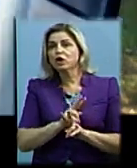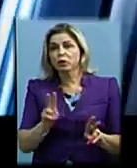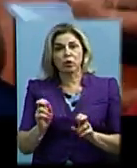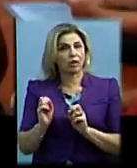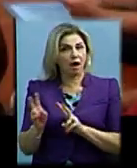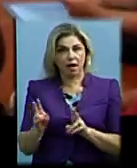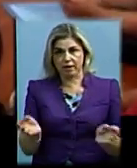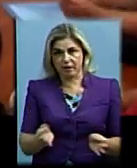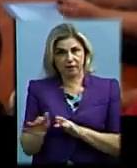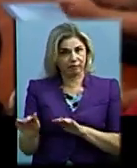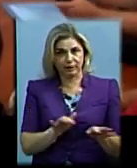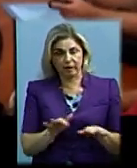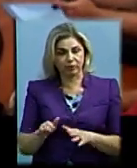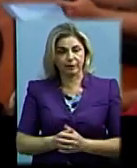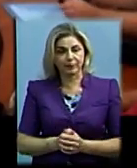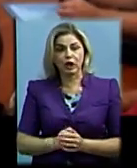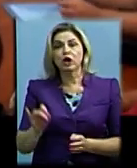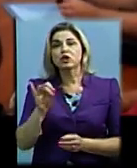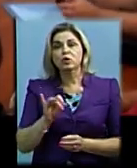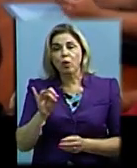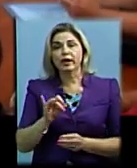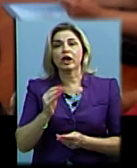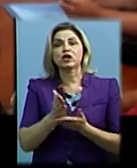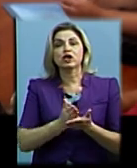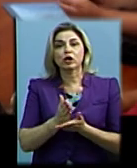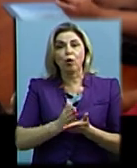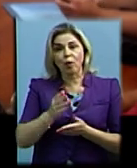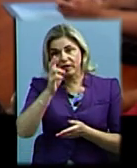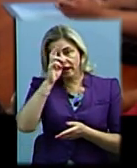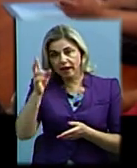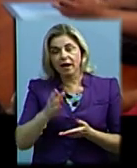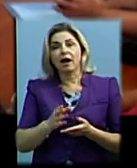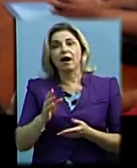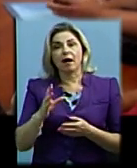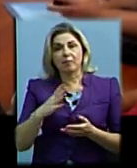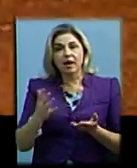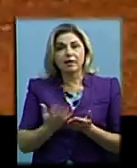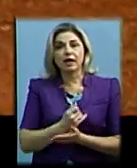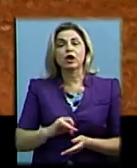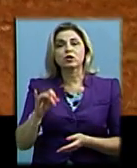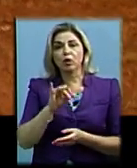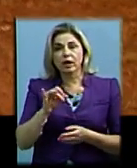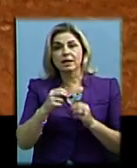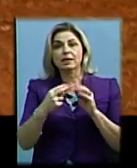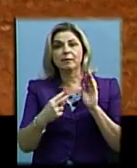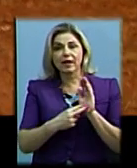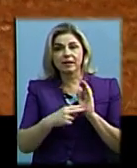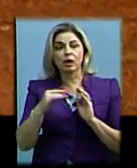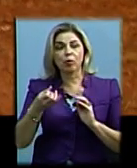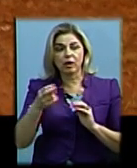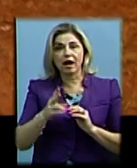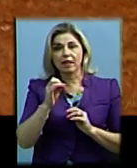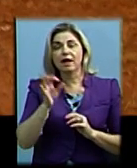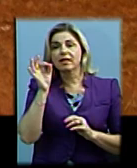діє. Історики, краєзнавці, чиновники від культури вирішували долю знайденої 17 липня під час розкопок на німецькому